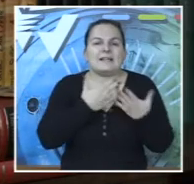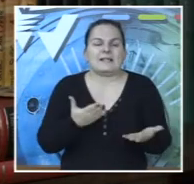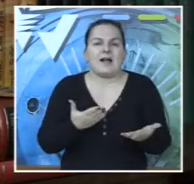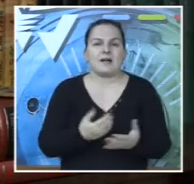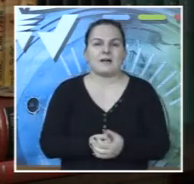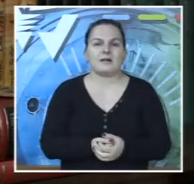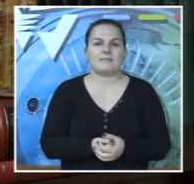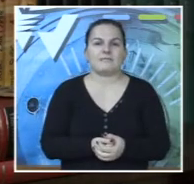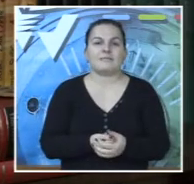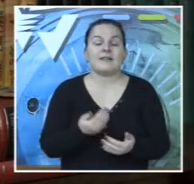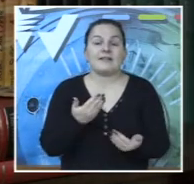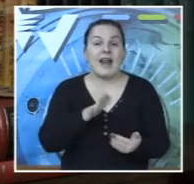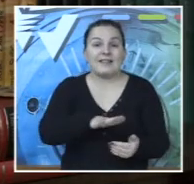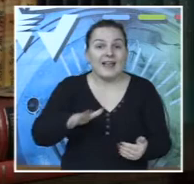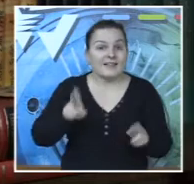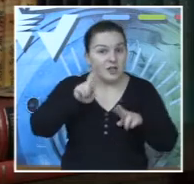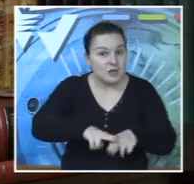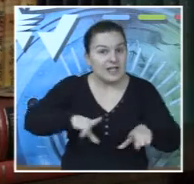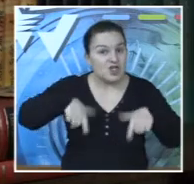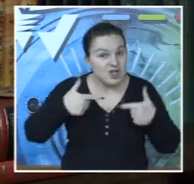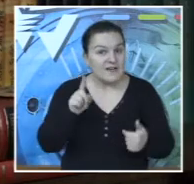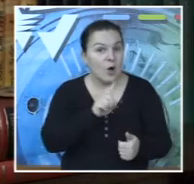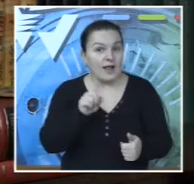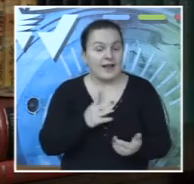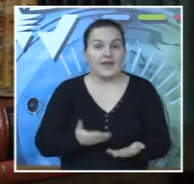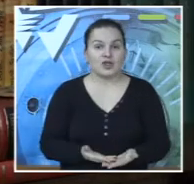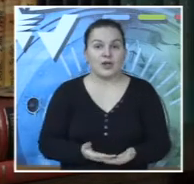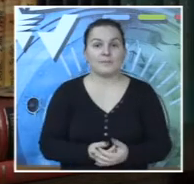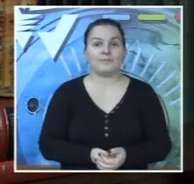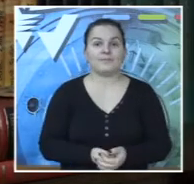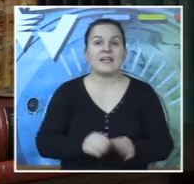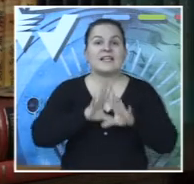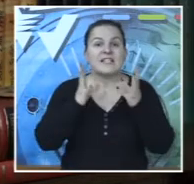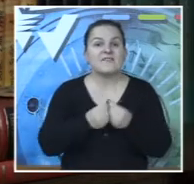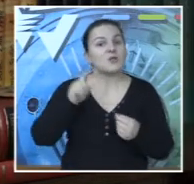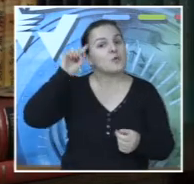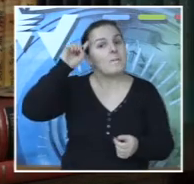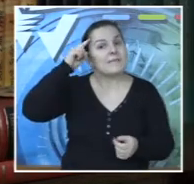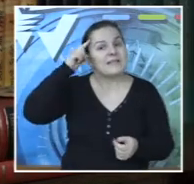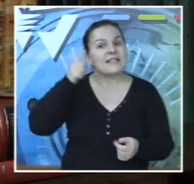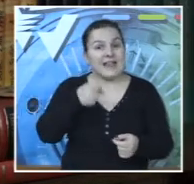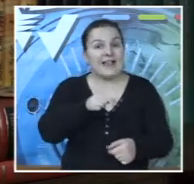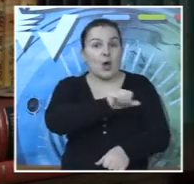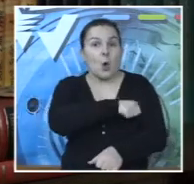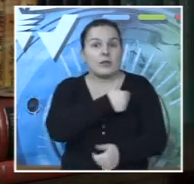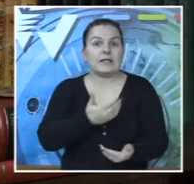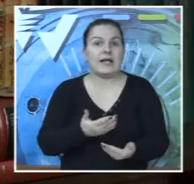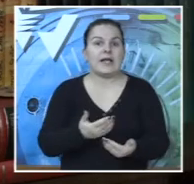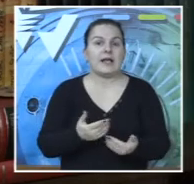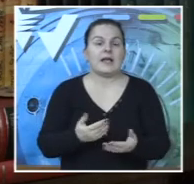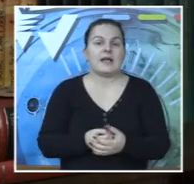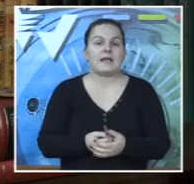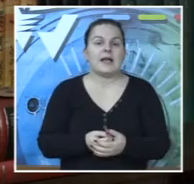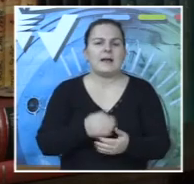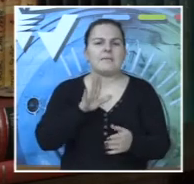pritisak da li će vam djete uopšte ostati živo ili neće. Znači kad su svi mislili da te